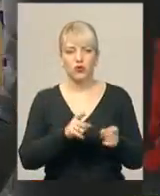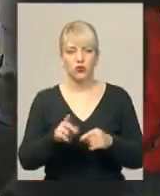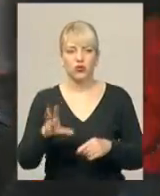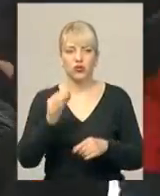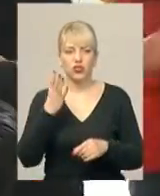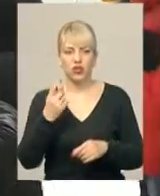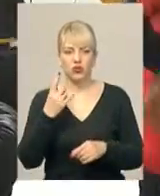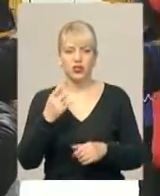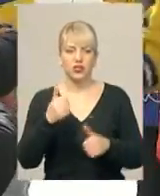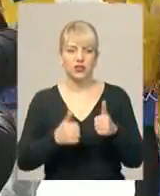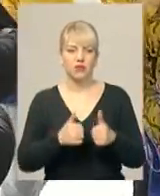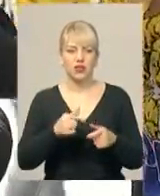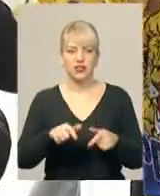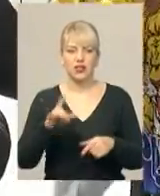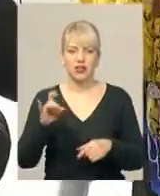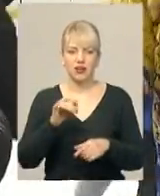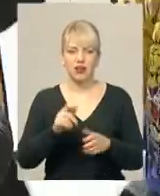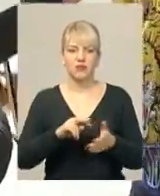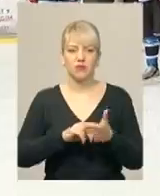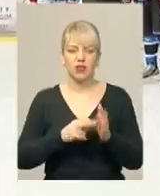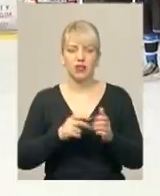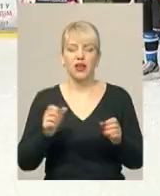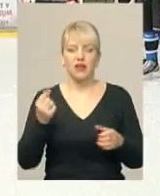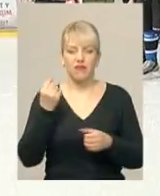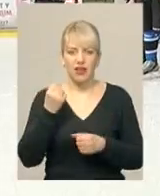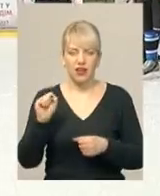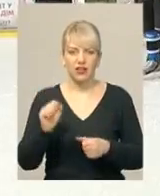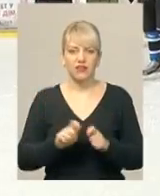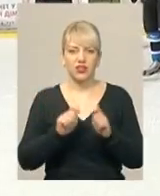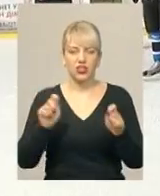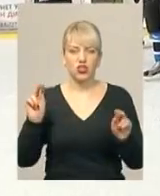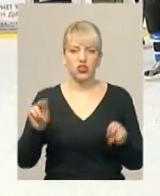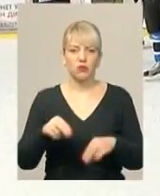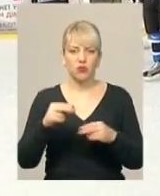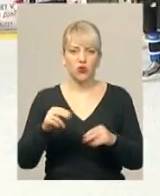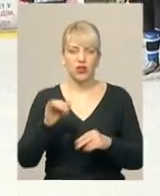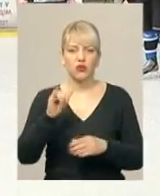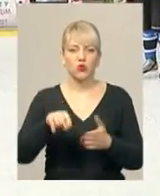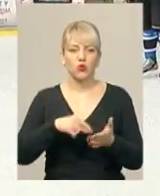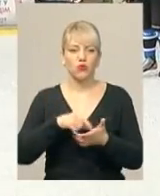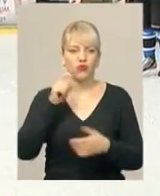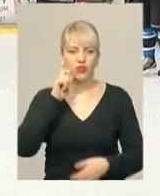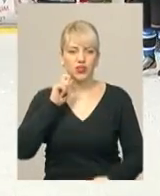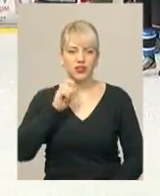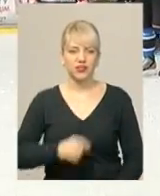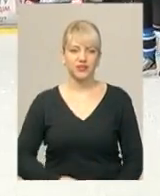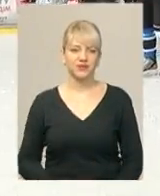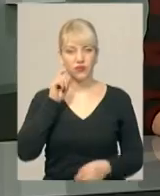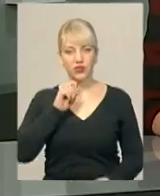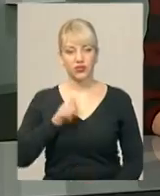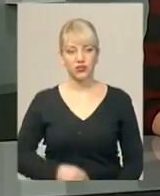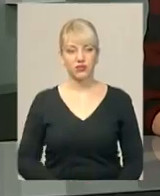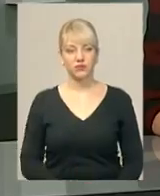змагань. Цього разу у планах виграти відкритий чемпіонат з хокею у Вінниці. Тетяна Пресекар, Володимир Паламар, Новини, Поділя Центр.